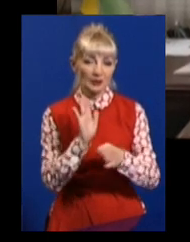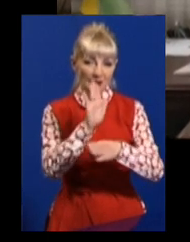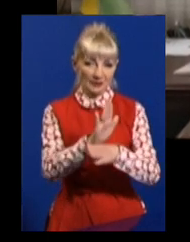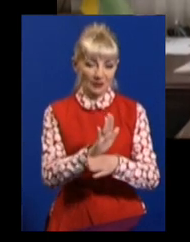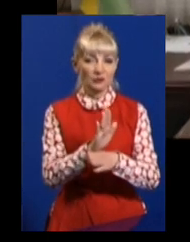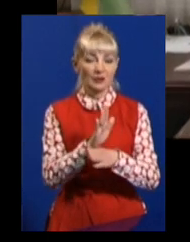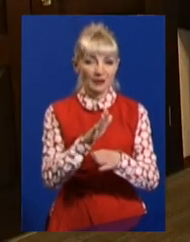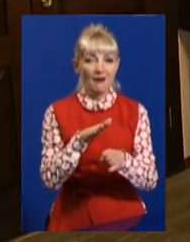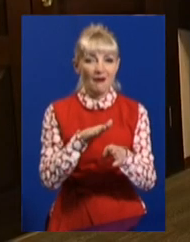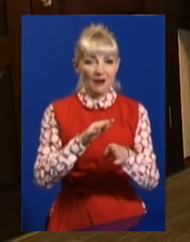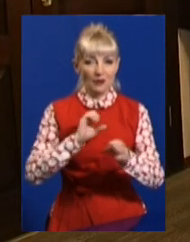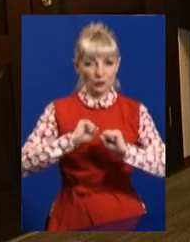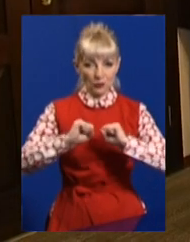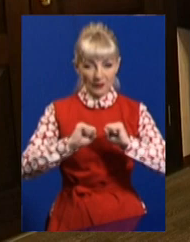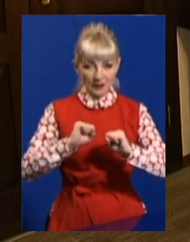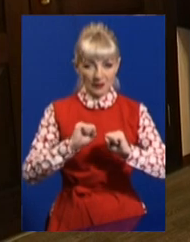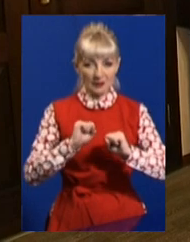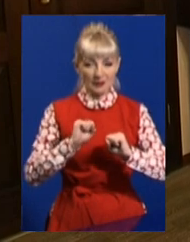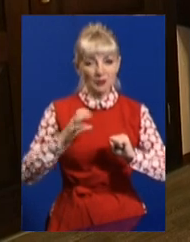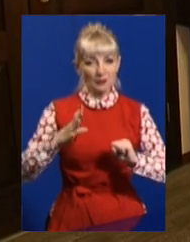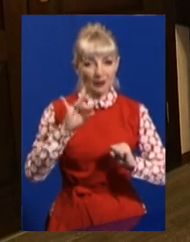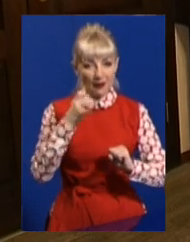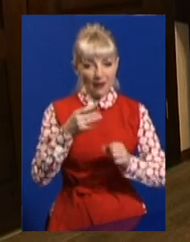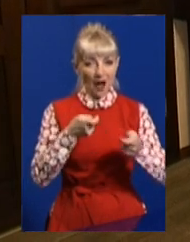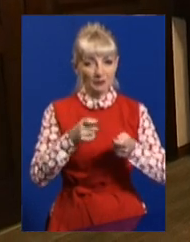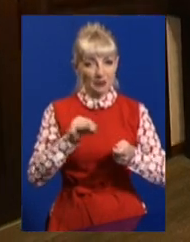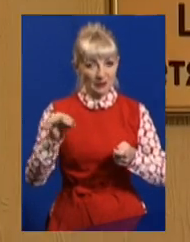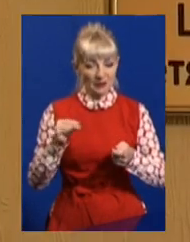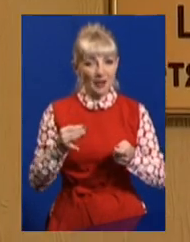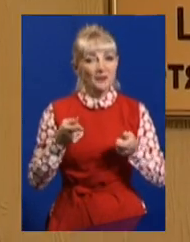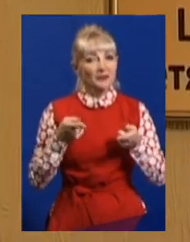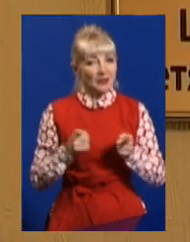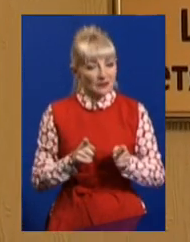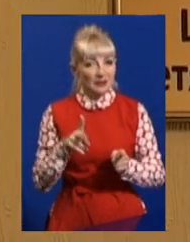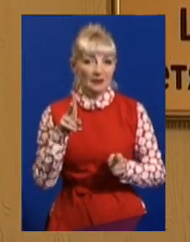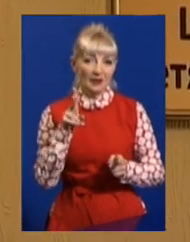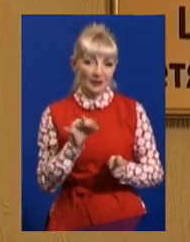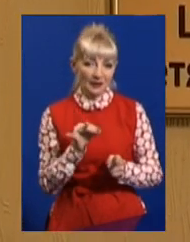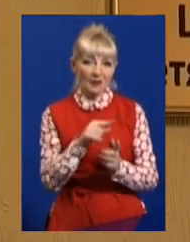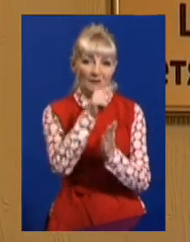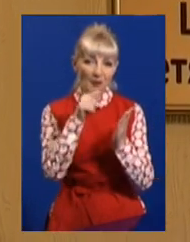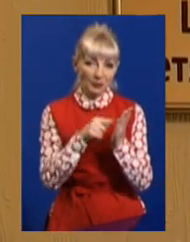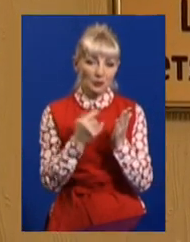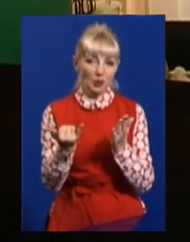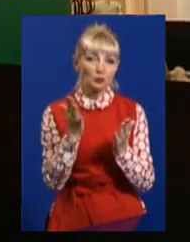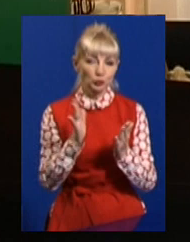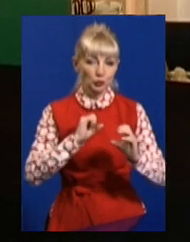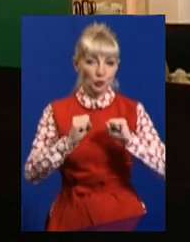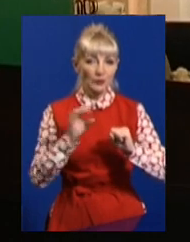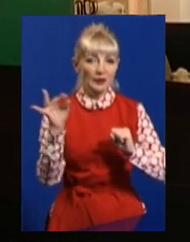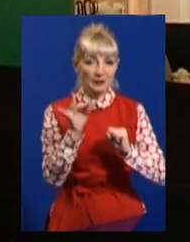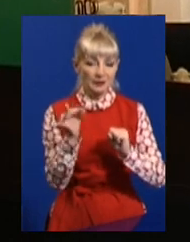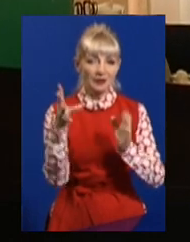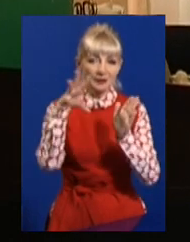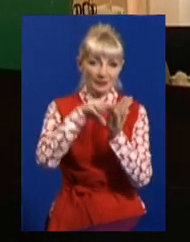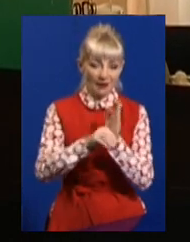тамтешньої реадміністрації. Із питаннями, чи дійсно Цибульник, яка є головою Новобиварського району, тепер координуватиме і Холодногірський,